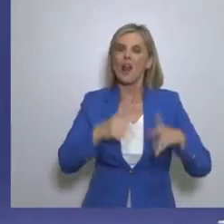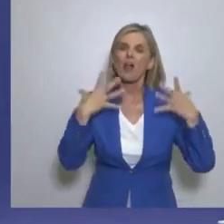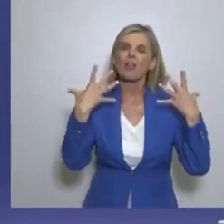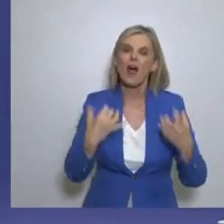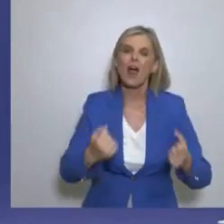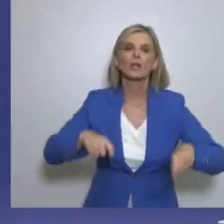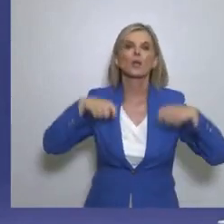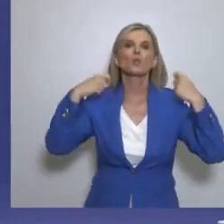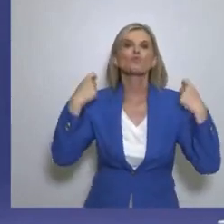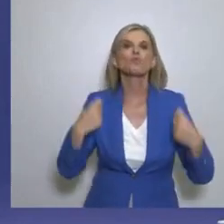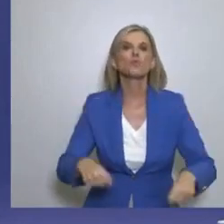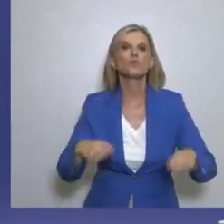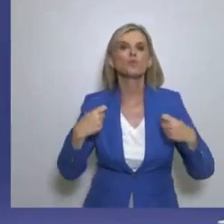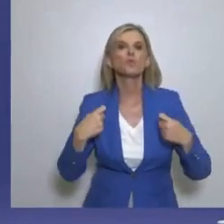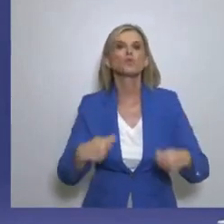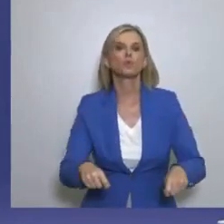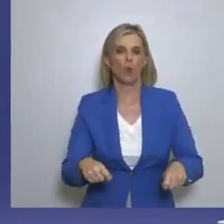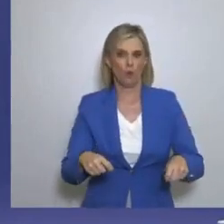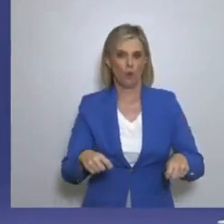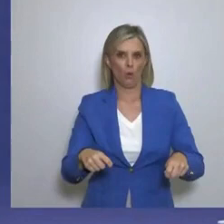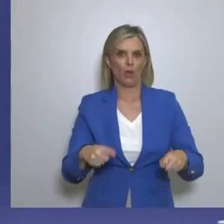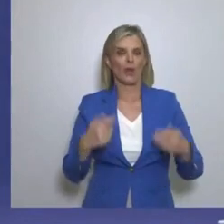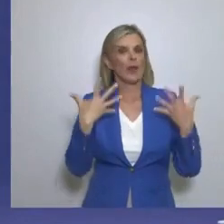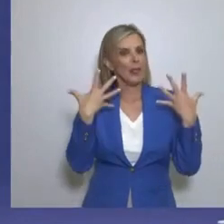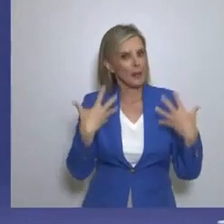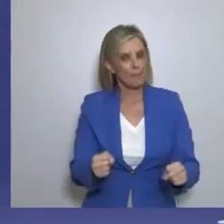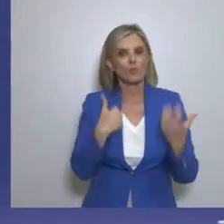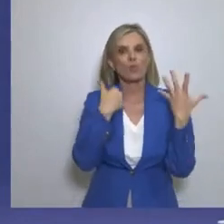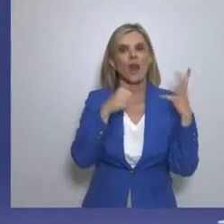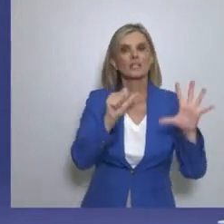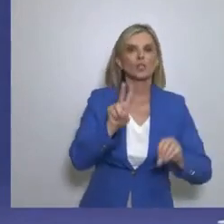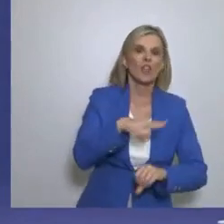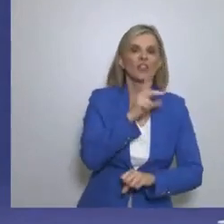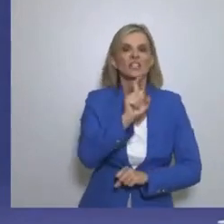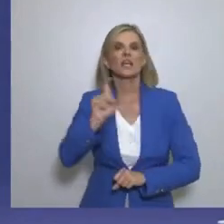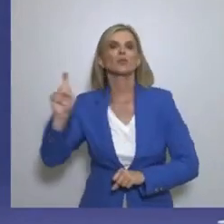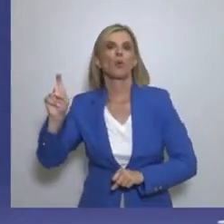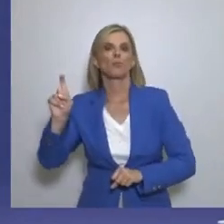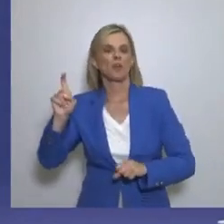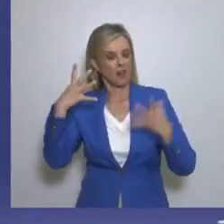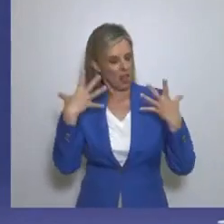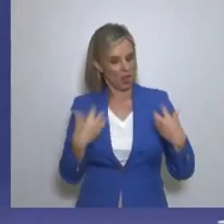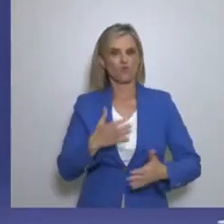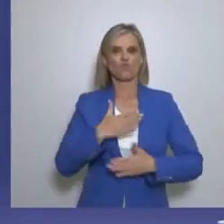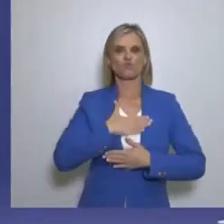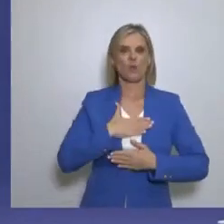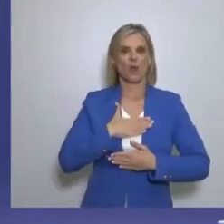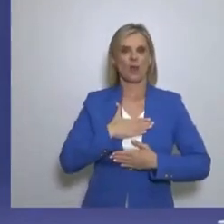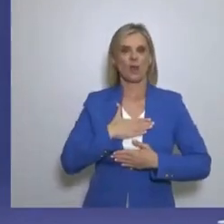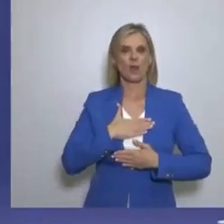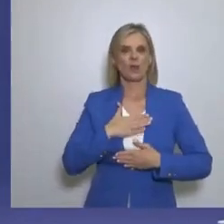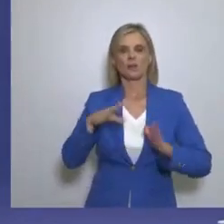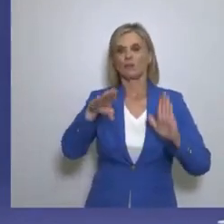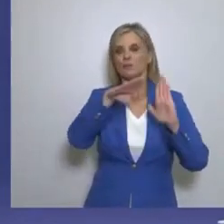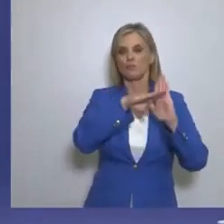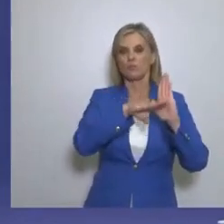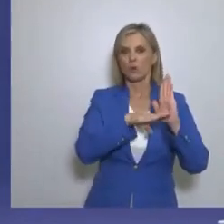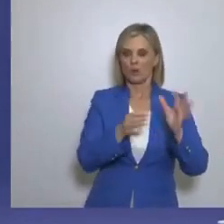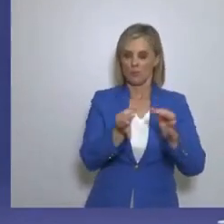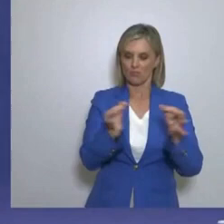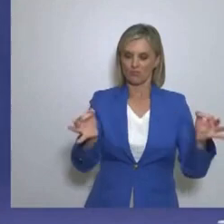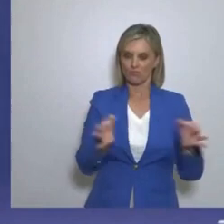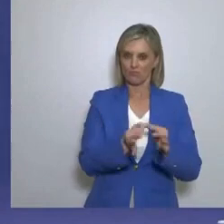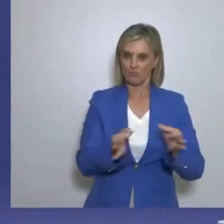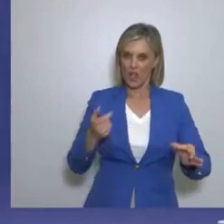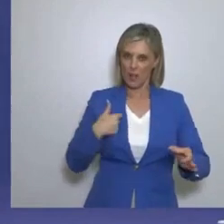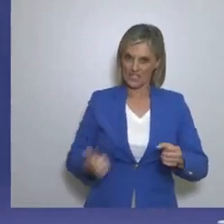-600 δις στην κυρίαρχη ελληνική δημοκρατία. Όπως και να έχει, είναι ήδη λιμένο αρκεί απλά να μας αφήσουν να εκτελέσουμε